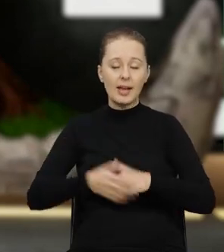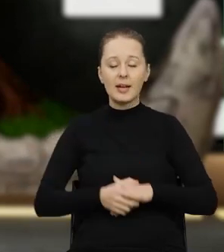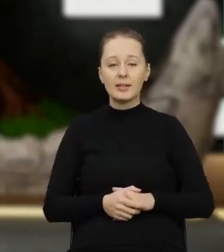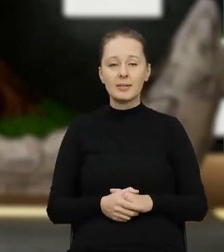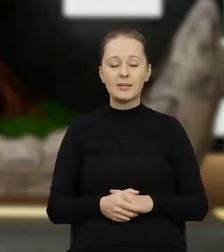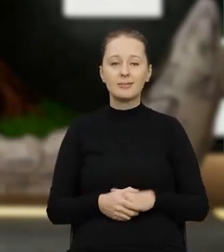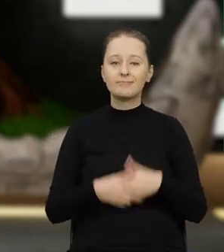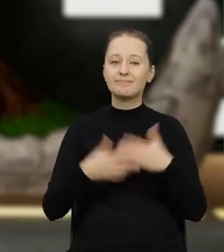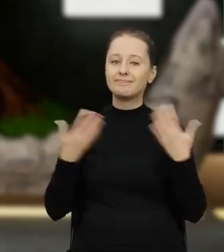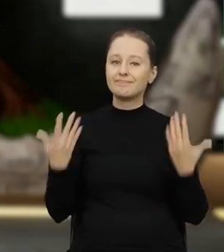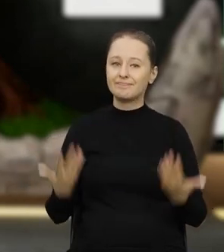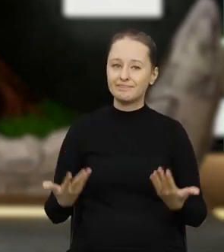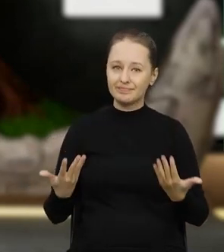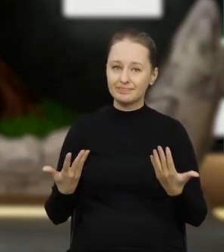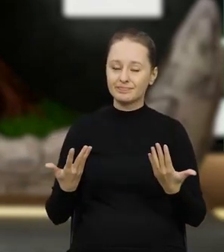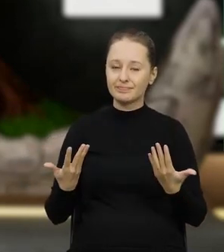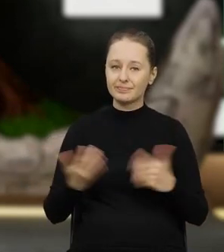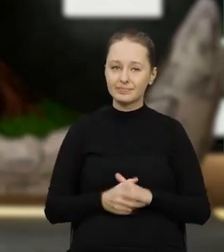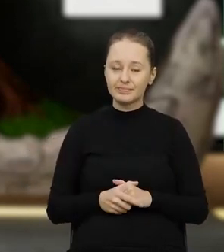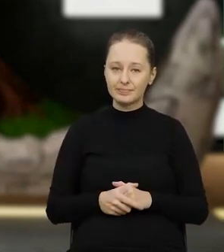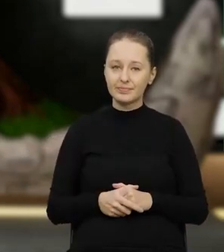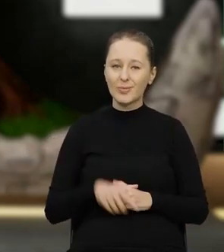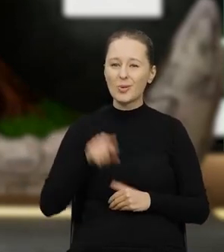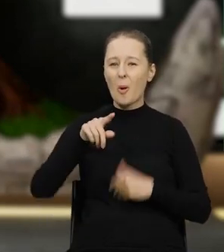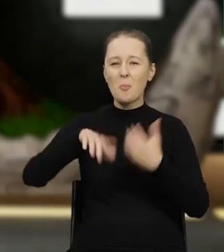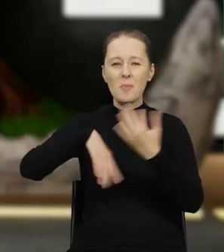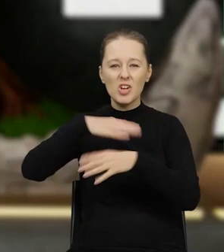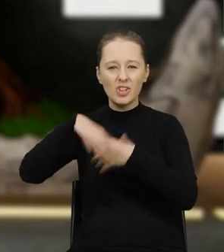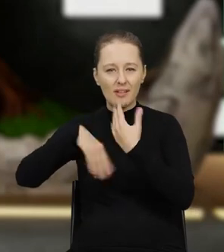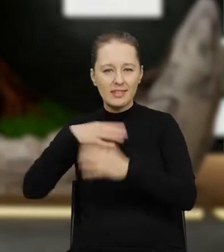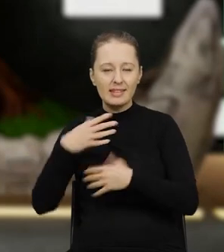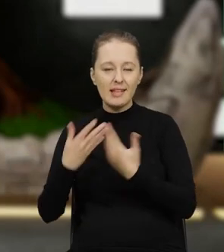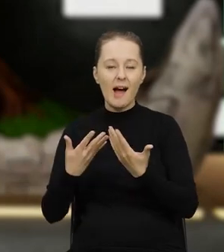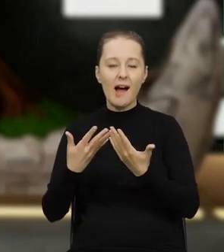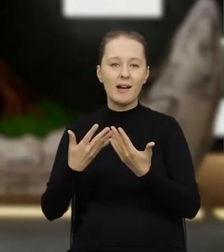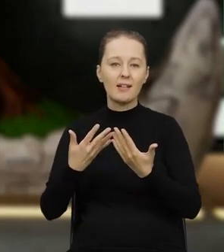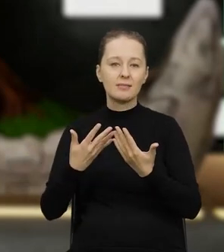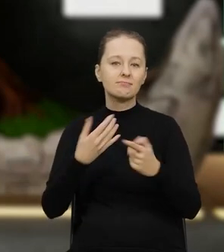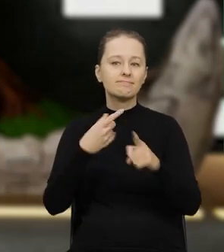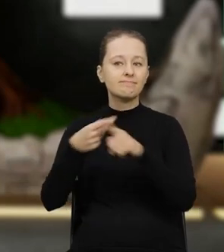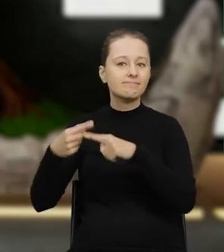nie jest odzieżą no to jakby taka mieszanina